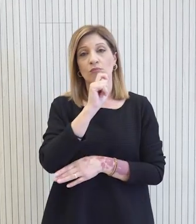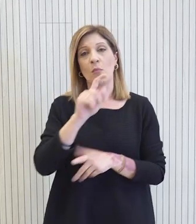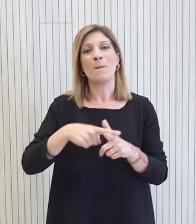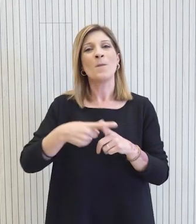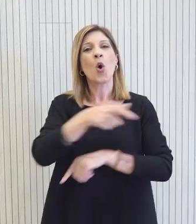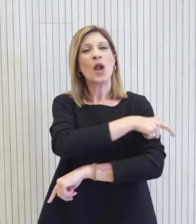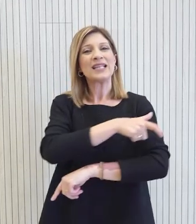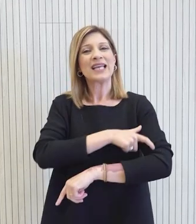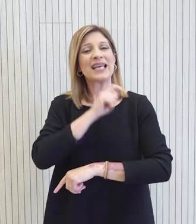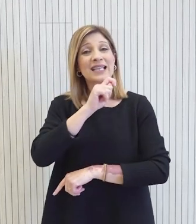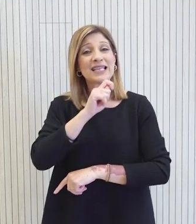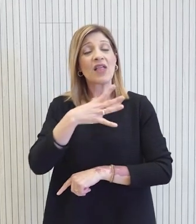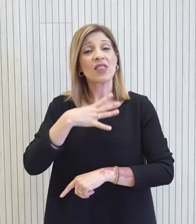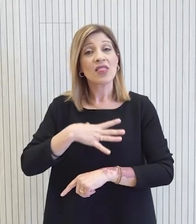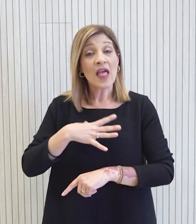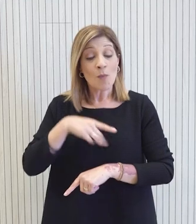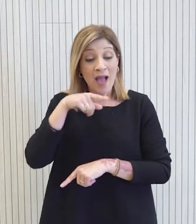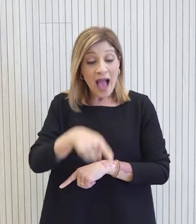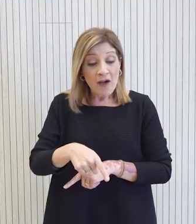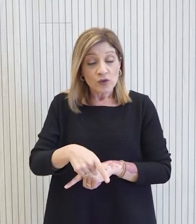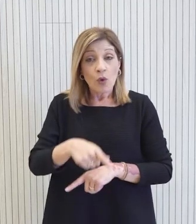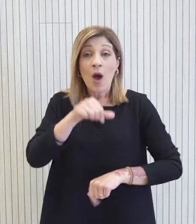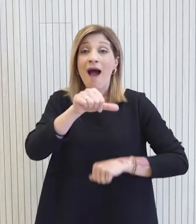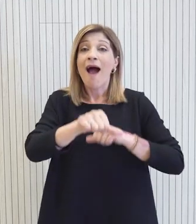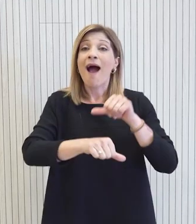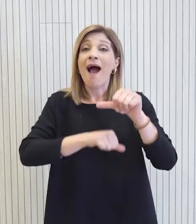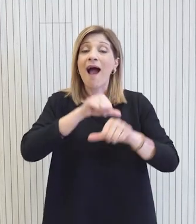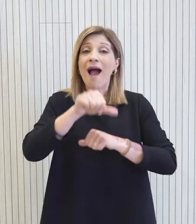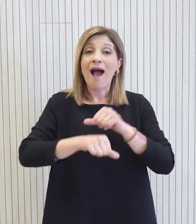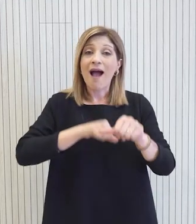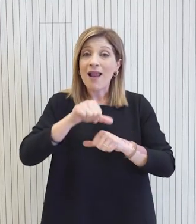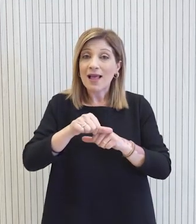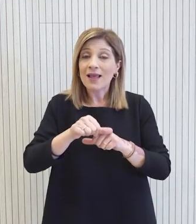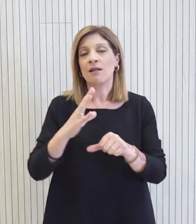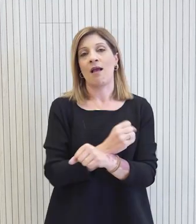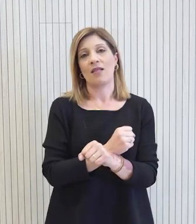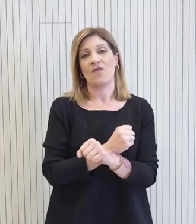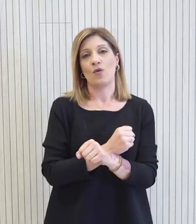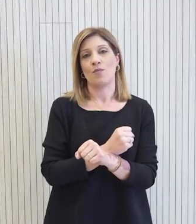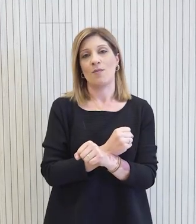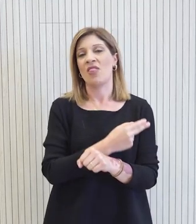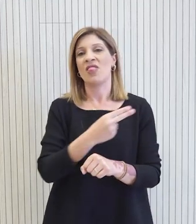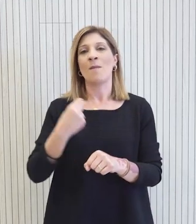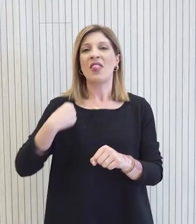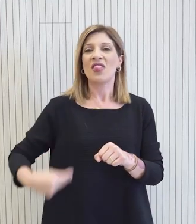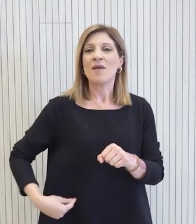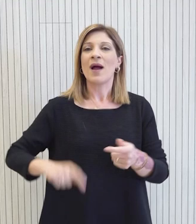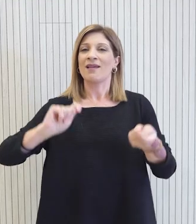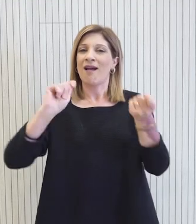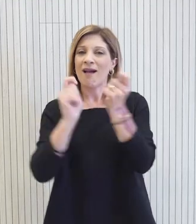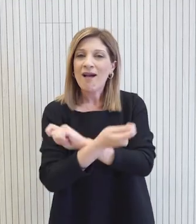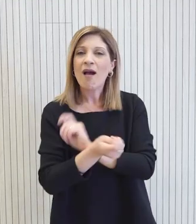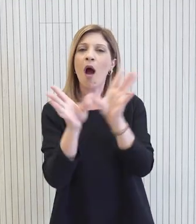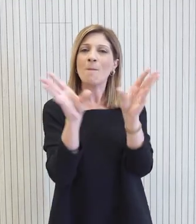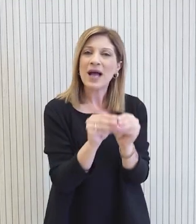πολιτικών αρχηγών είναι η επιτυχής εφαρμογή της μεταρρύθμισης της τοπικής αυτοδιοίκησης. Με την εφαρμογή της μεταρρύθμισης της τοπικής